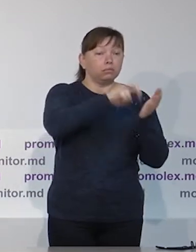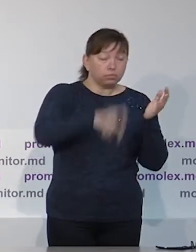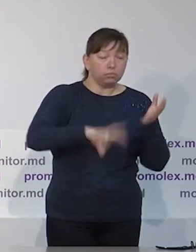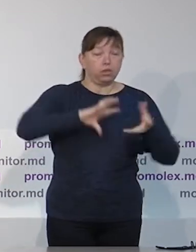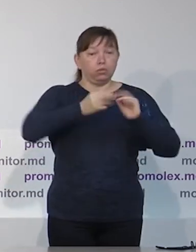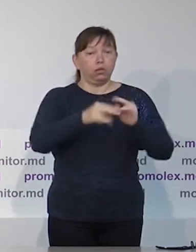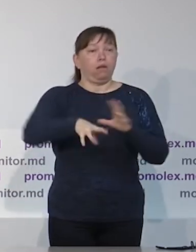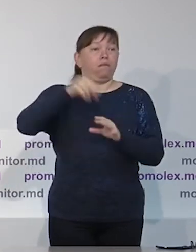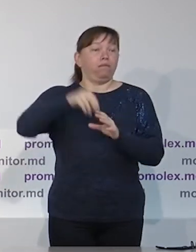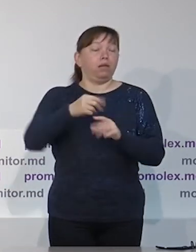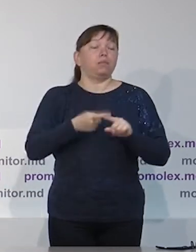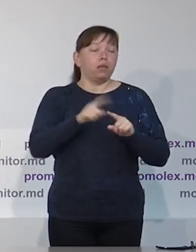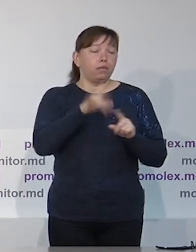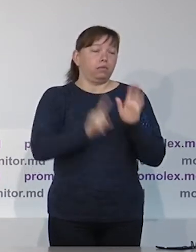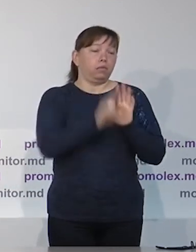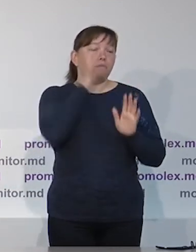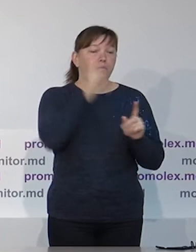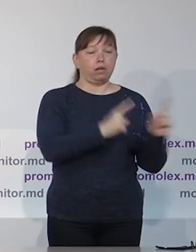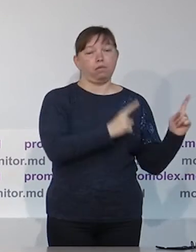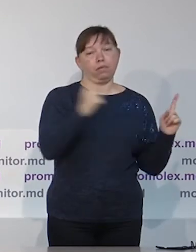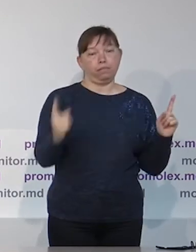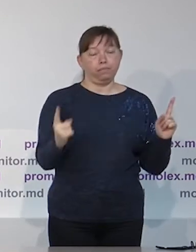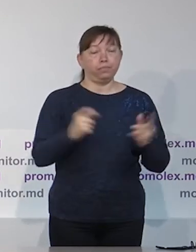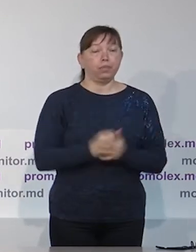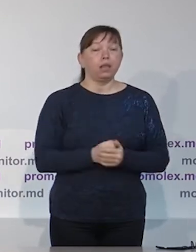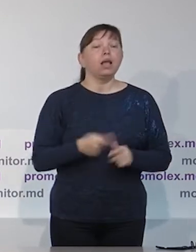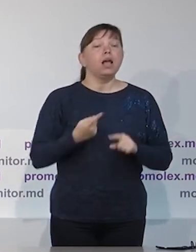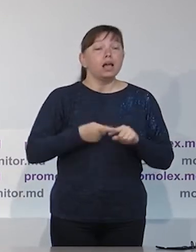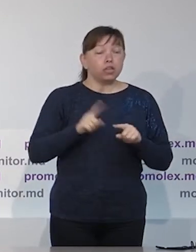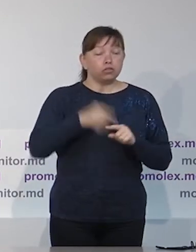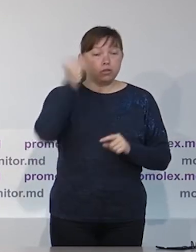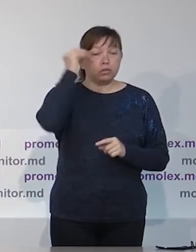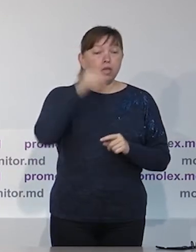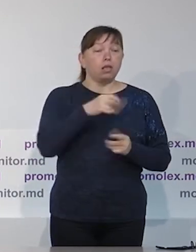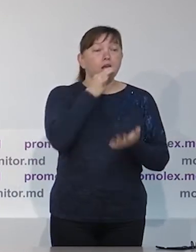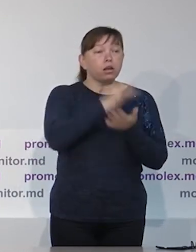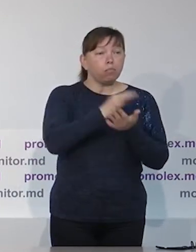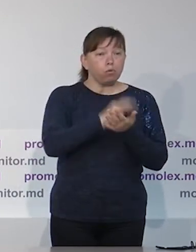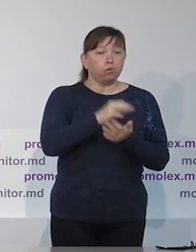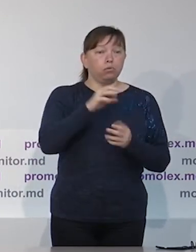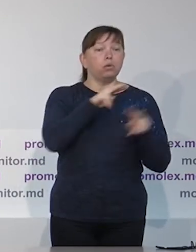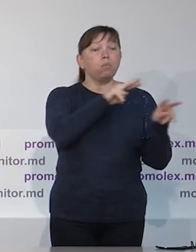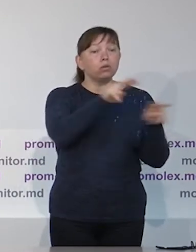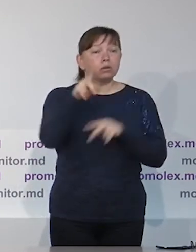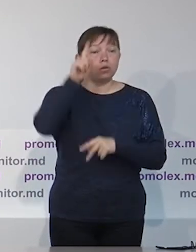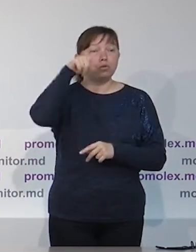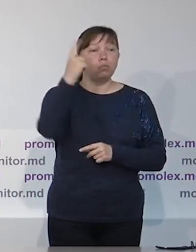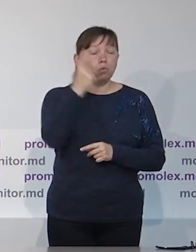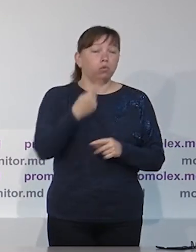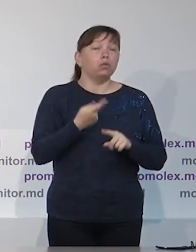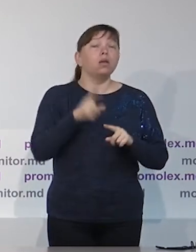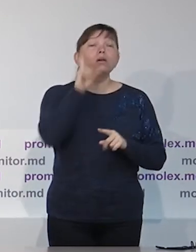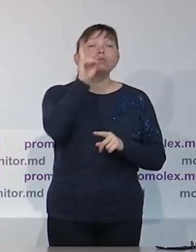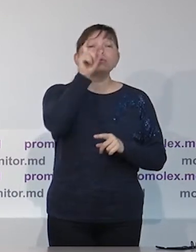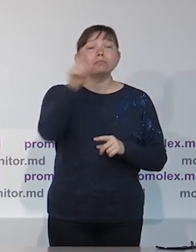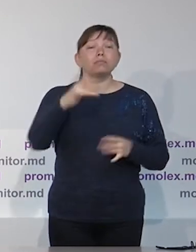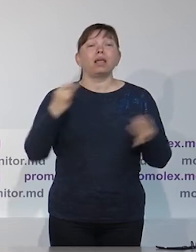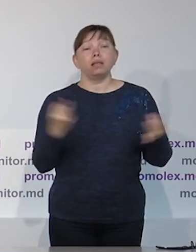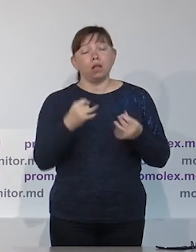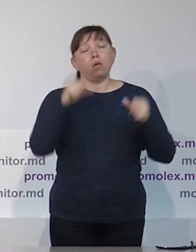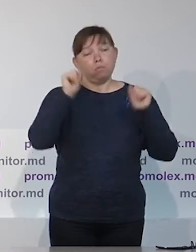начались такие политические процессы, которые затем привели к